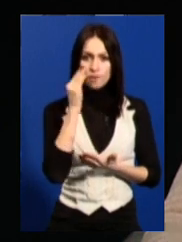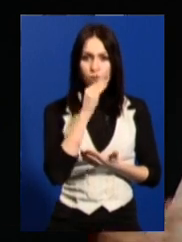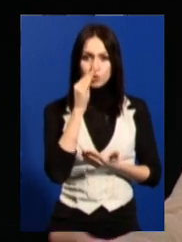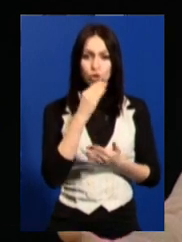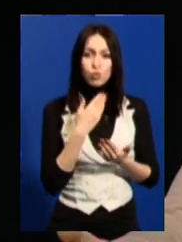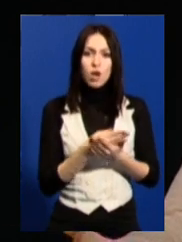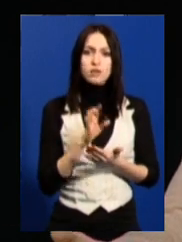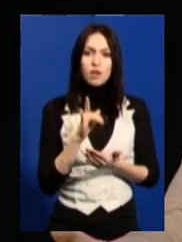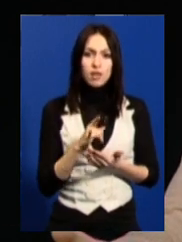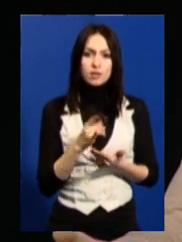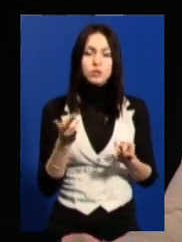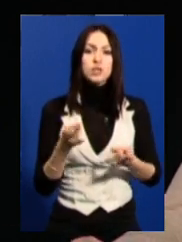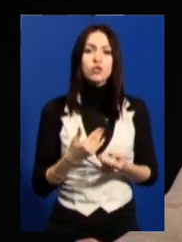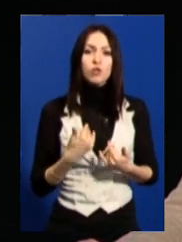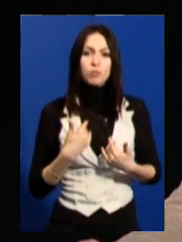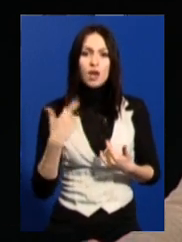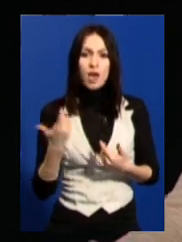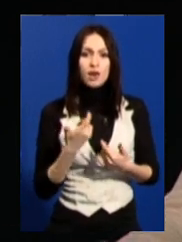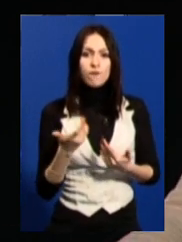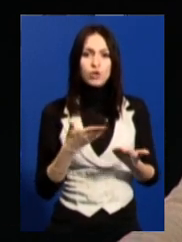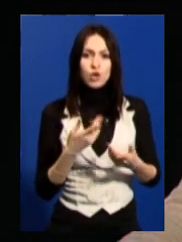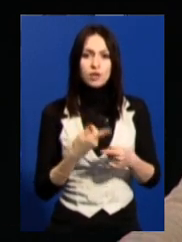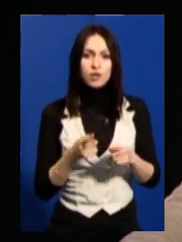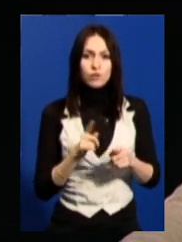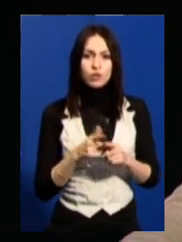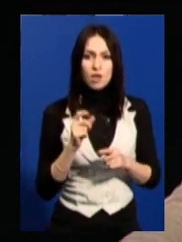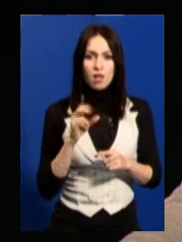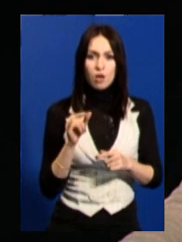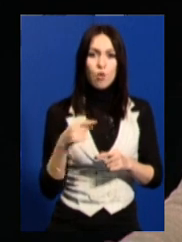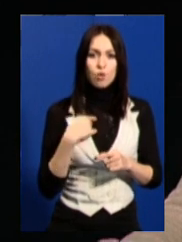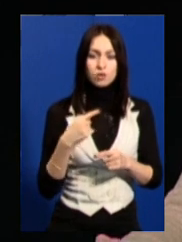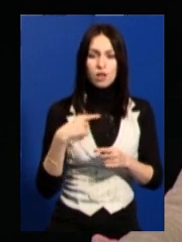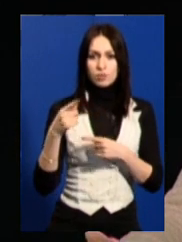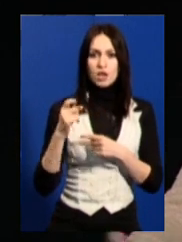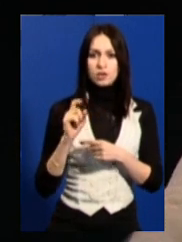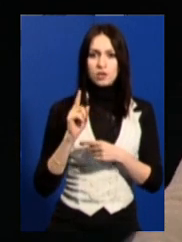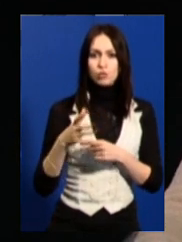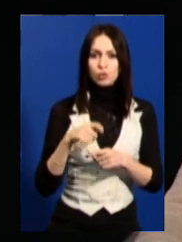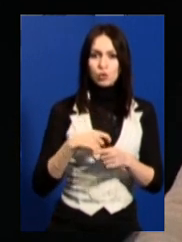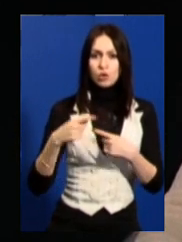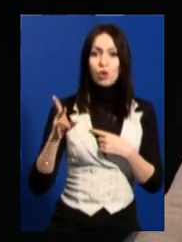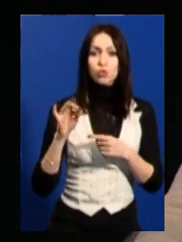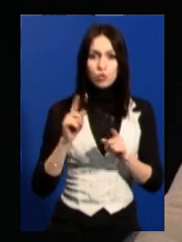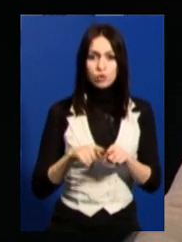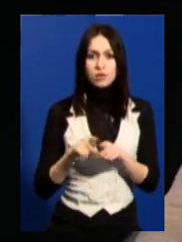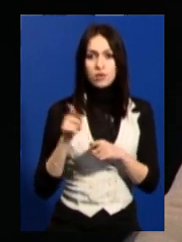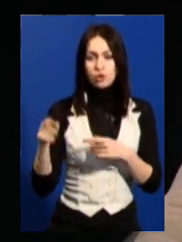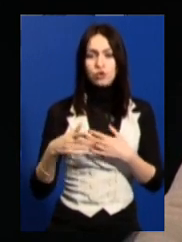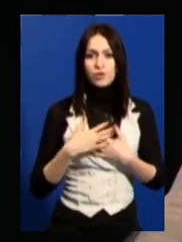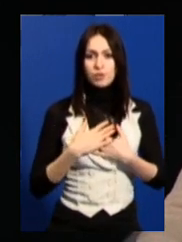Здавалося б, ну, нашому мені харків'янці, той «Малий Галагов», він від мене за півтори тисячі кілометрів. Але насправді він так само мій,